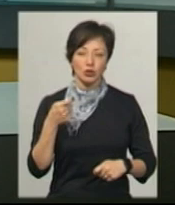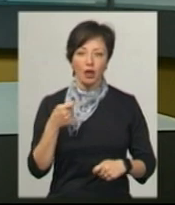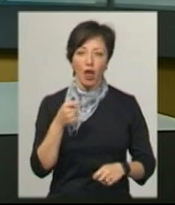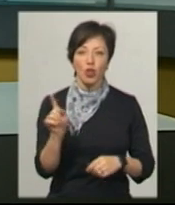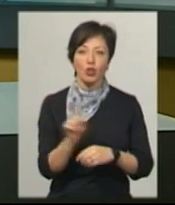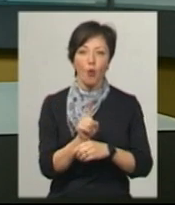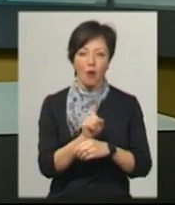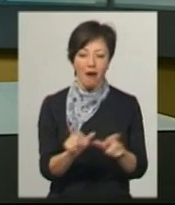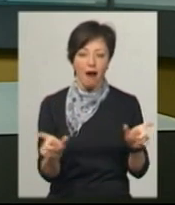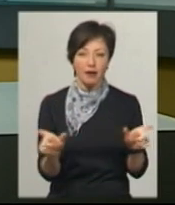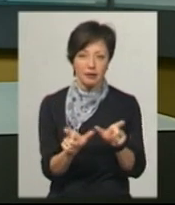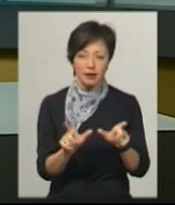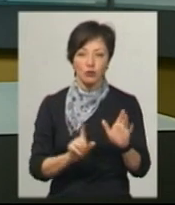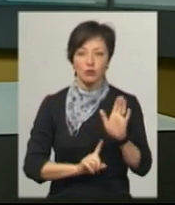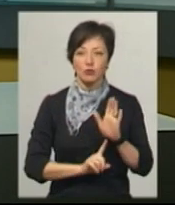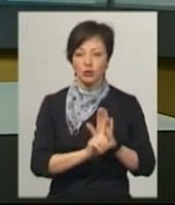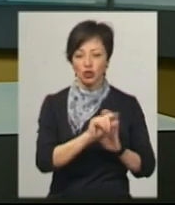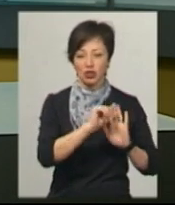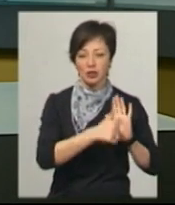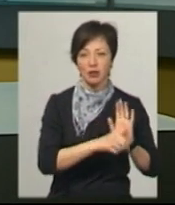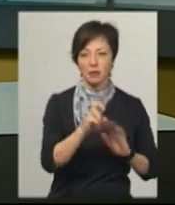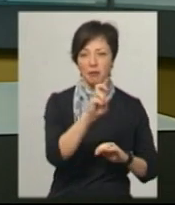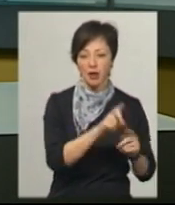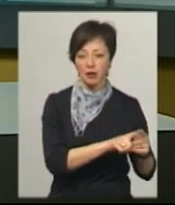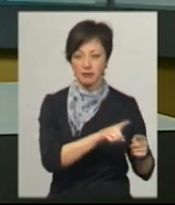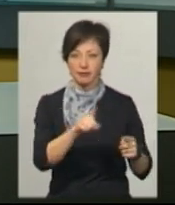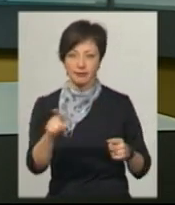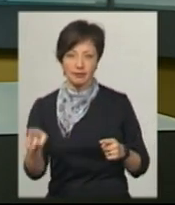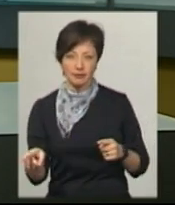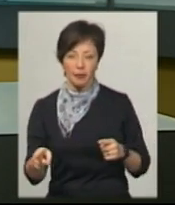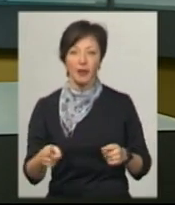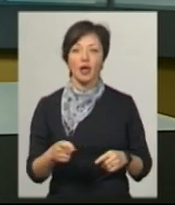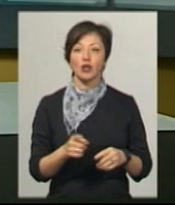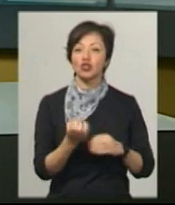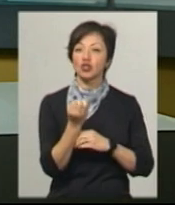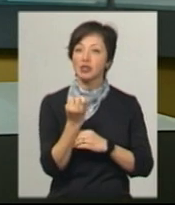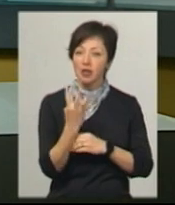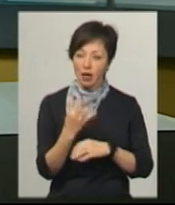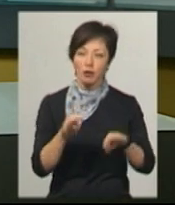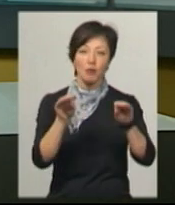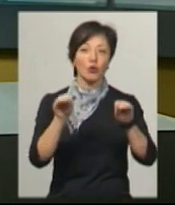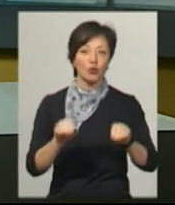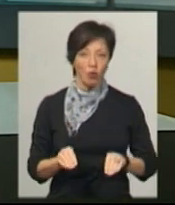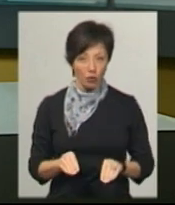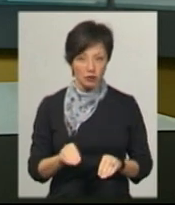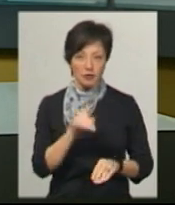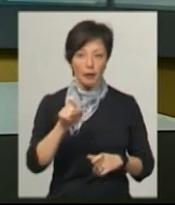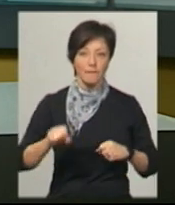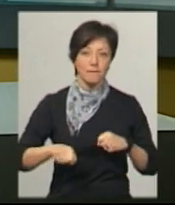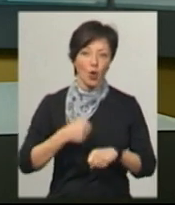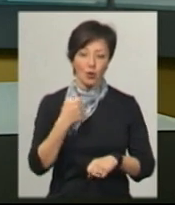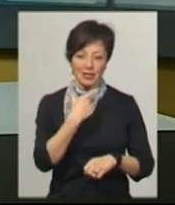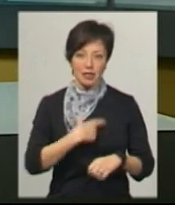складено від початку карантину 16 березня 2020 року. З них 14 протоколів складено за порушення